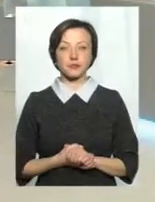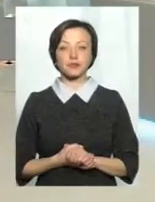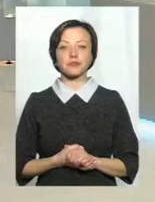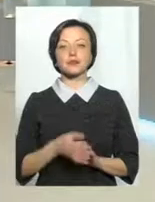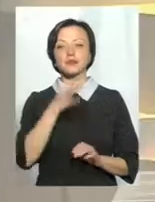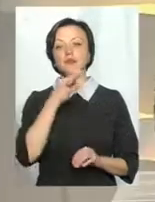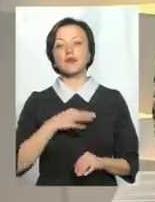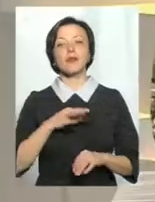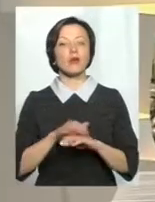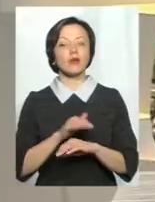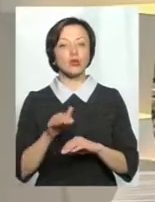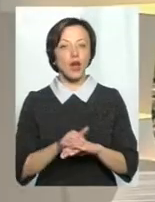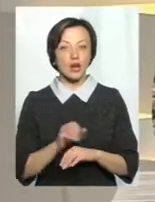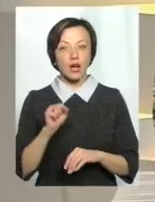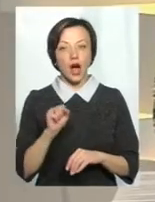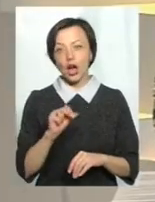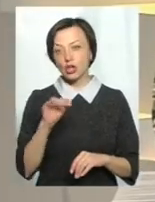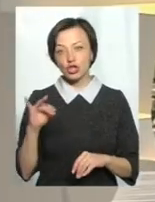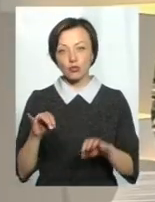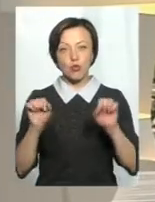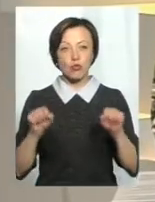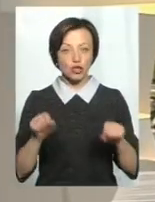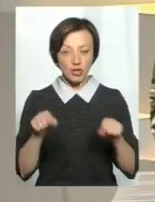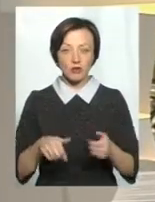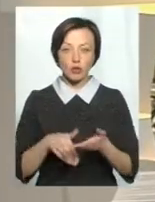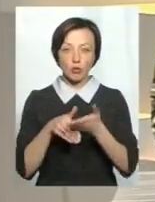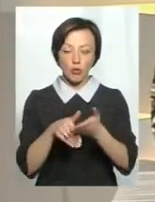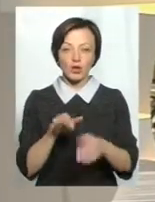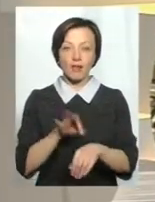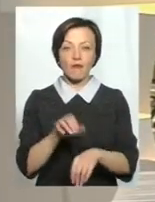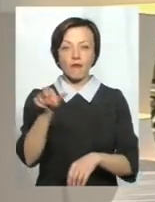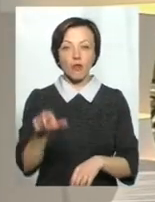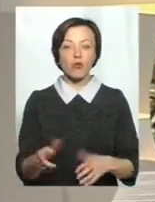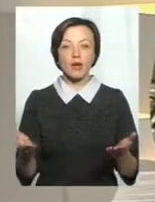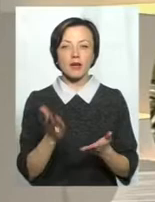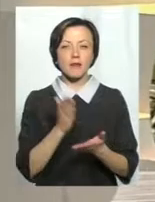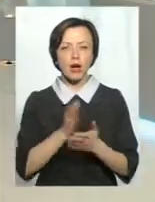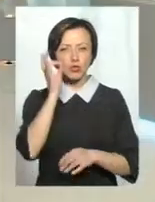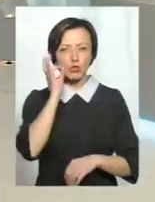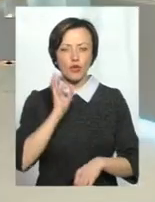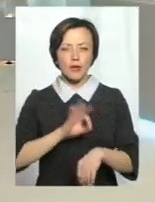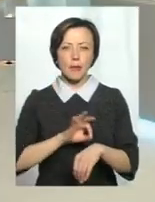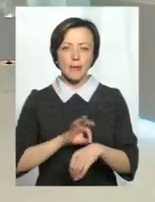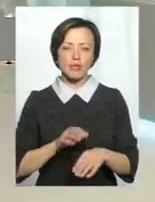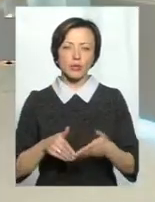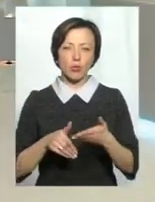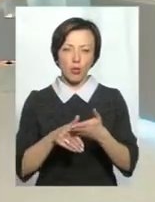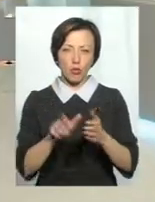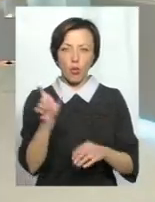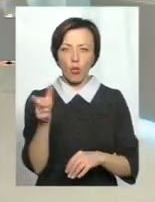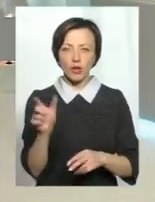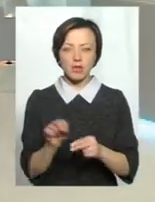ласка, пані Бряніславо, а чи можливо допомогти хворому, який має цукровий діабет, за допомогою